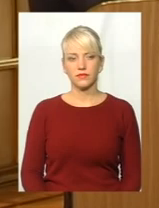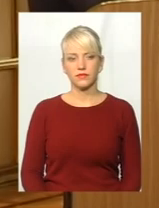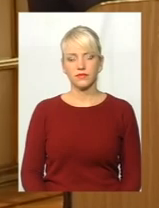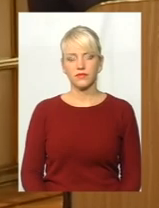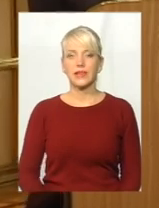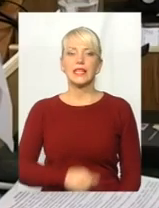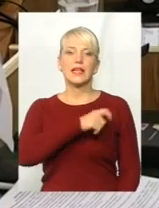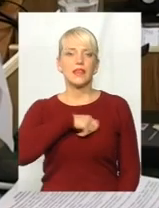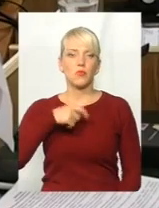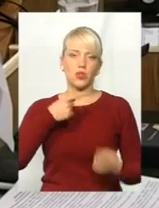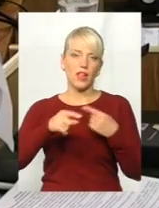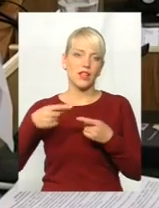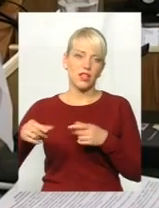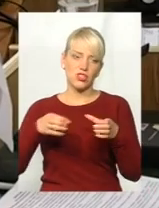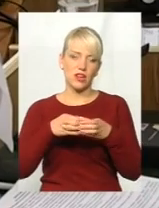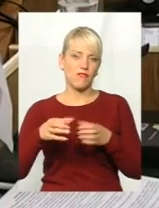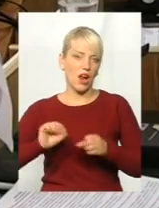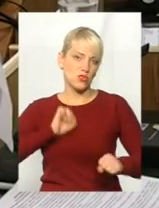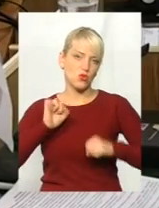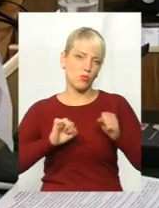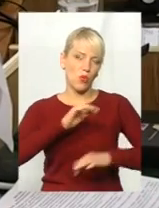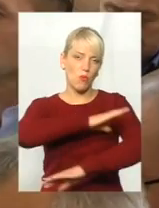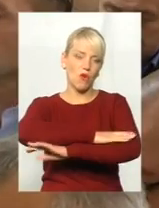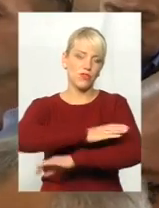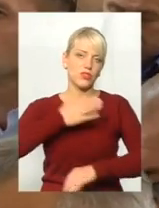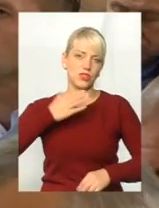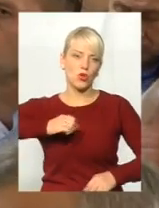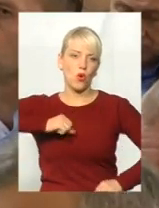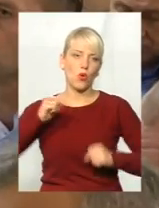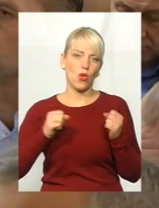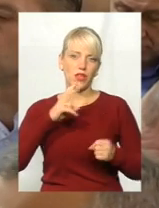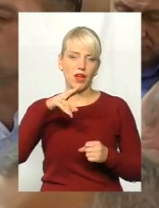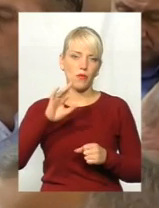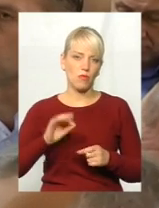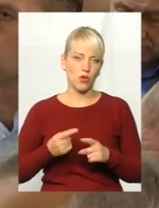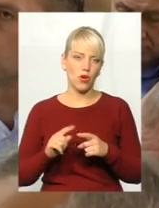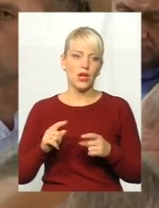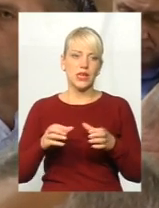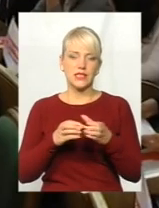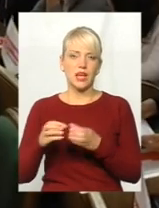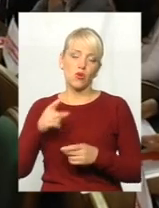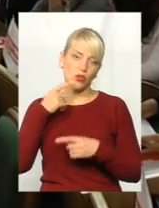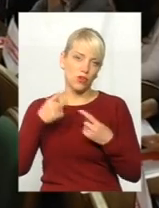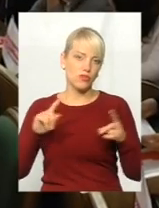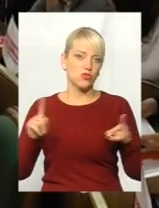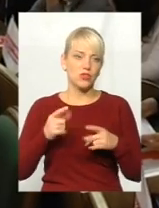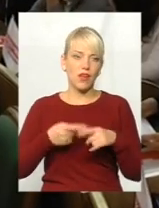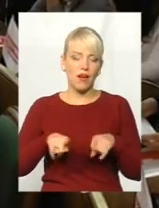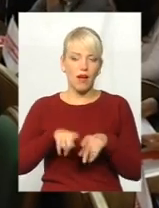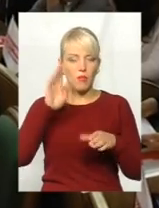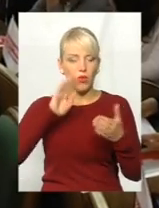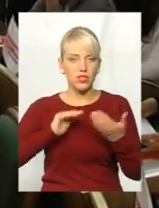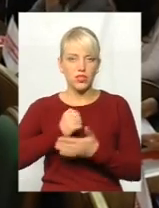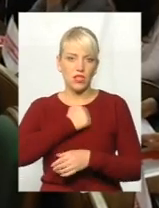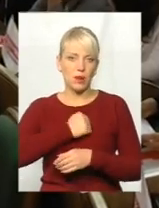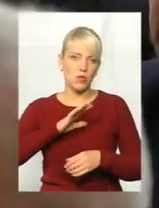Депутати інших фракцій обурилися поведінкою колег по цеху, а ще зауважили, подібна політична агресія може мати